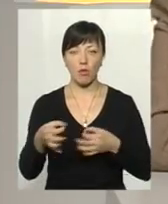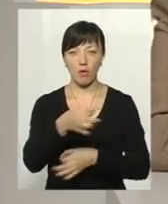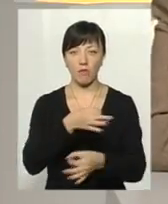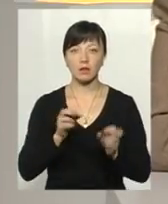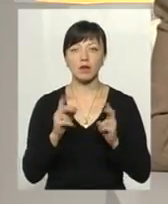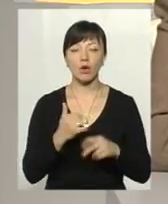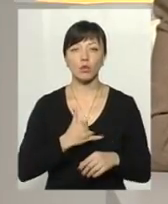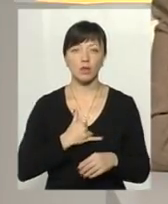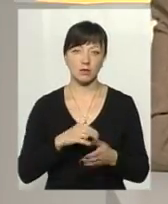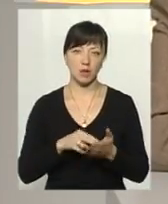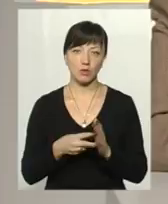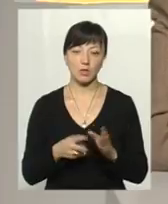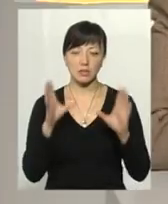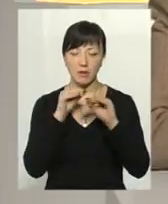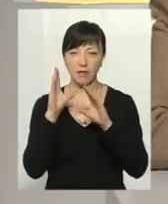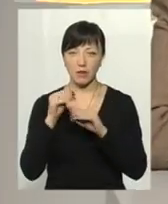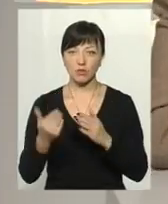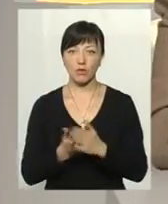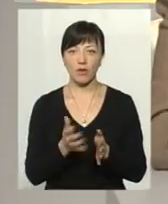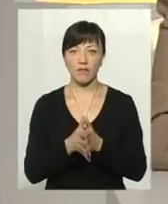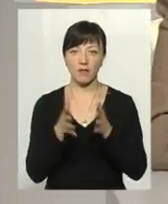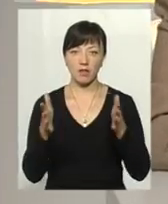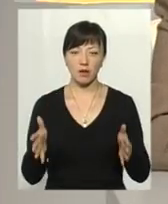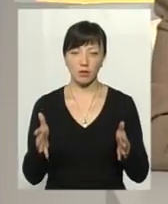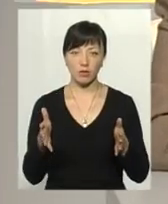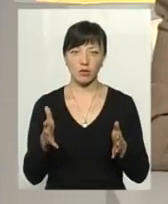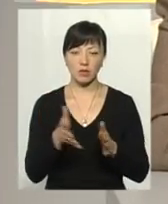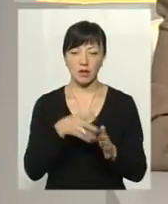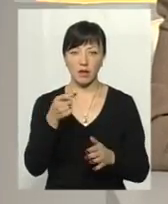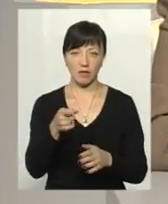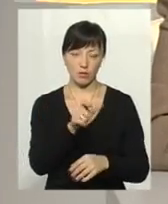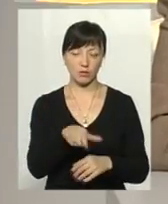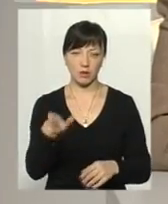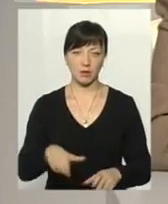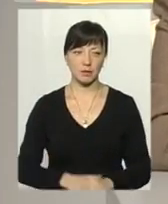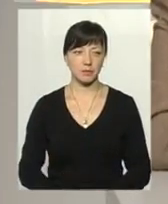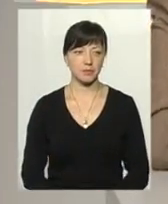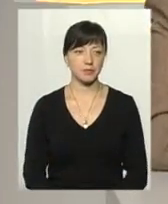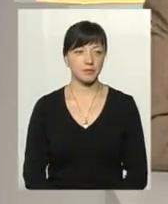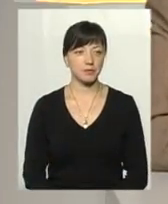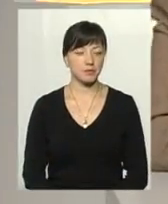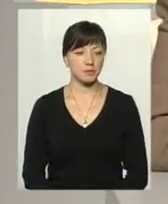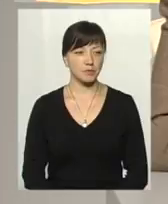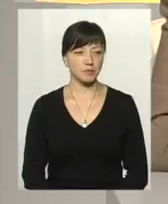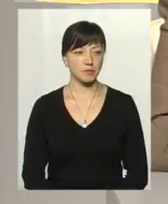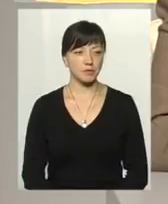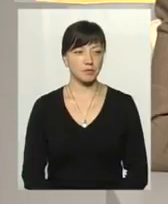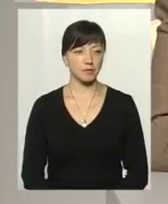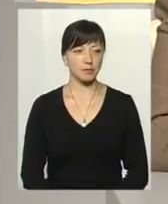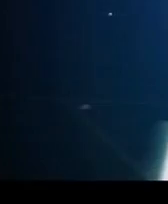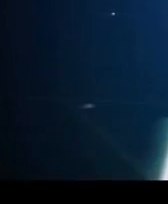як у нас ви плануєте справлятися з новою великою хвилею людей, які будуть подавати документи на субсидії. Прошу пряму мову.